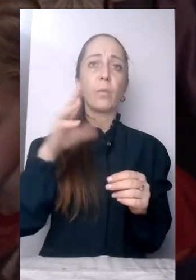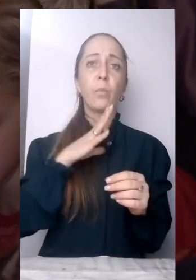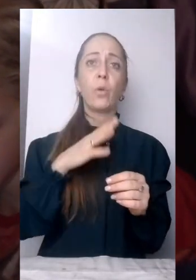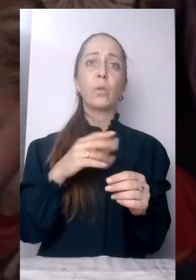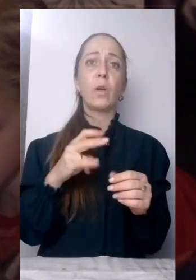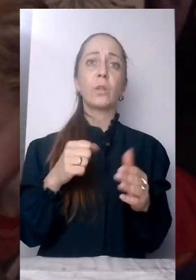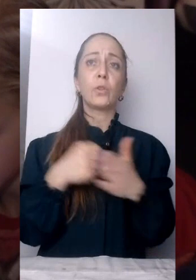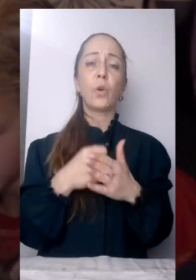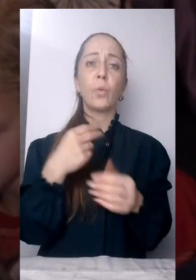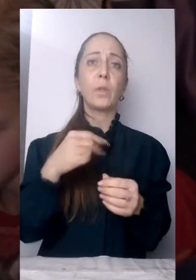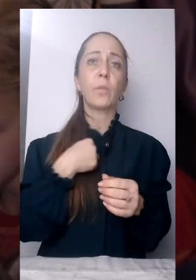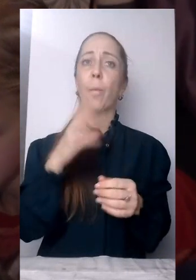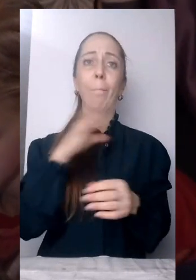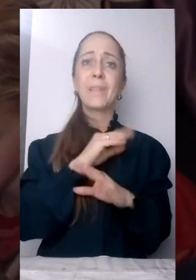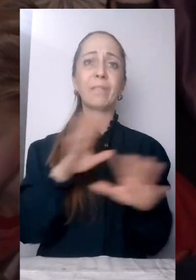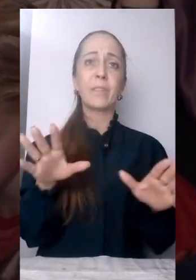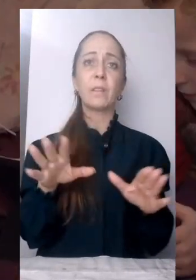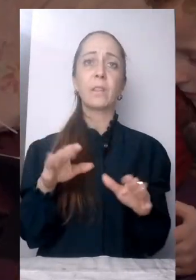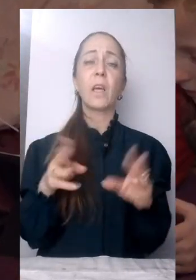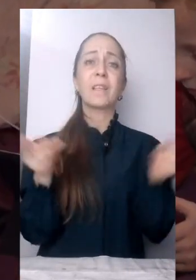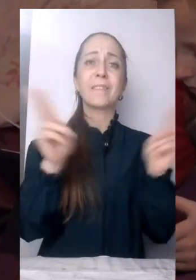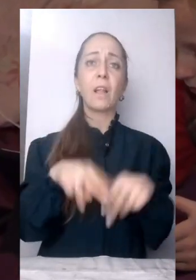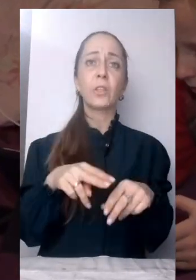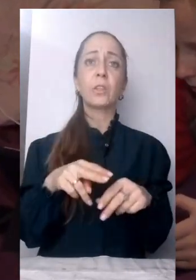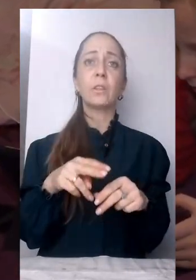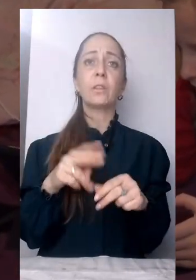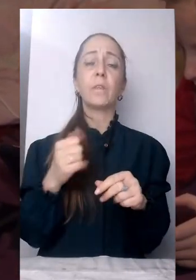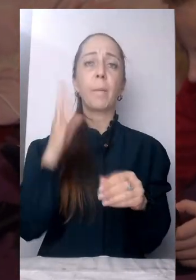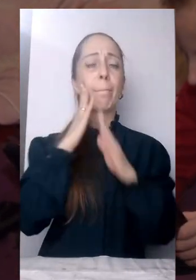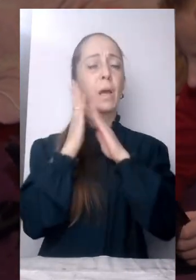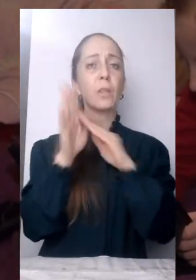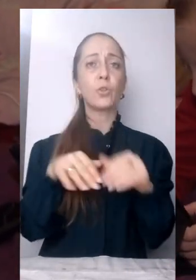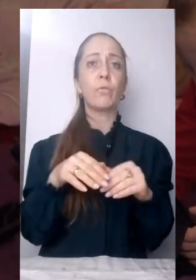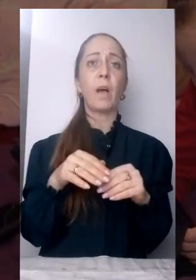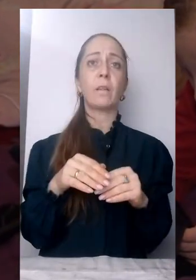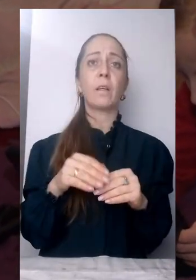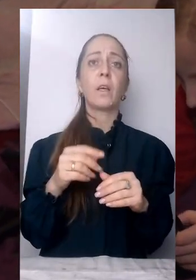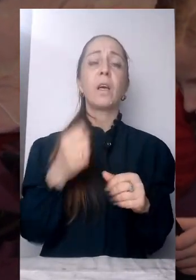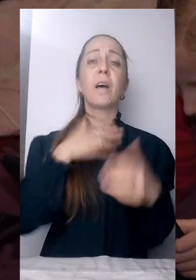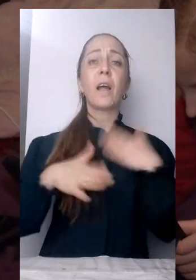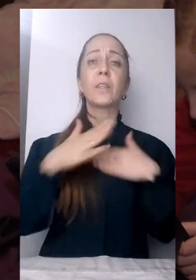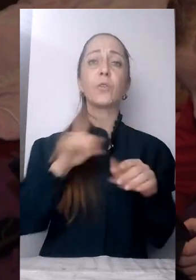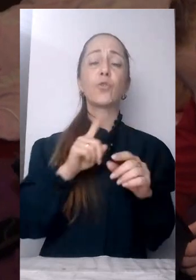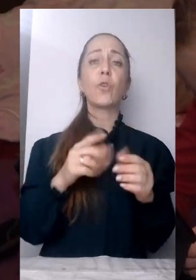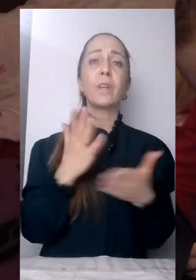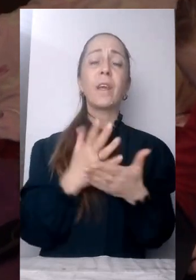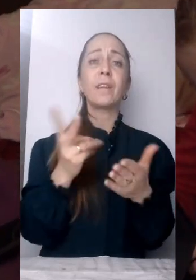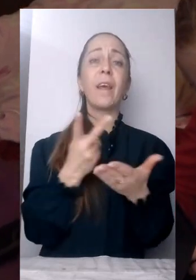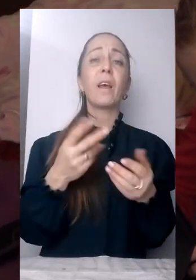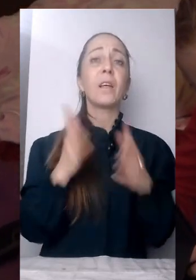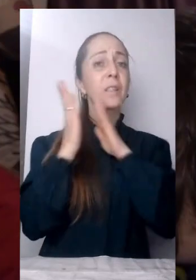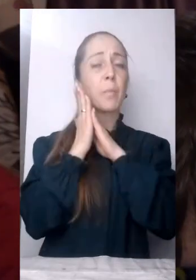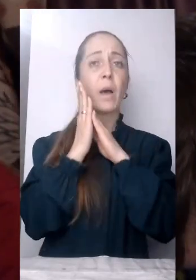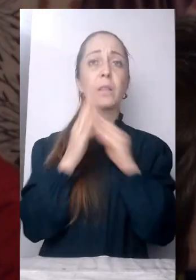залишилися в Лубнах, переночували. Радіють прихистку, оскільки знайти нині житло важко, розповідає Олеся Прима.